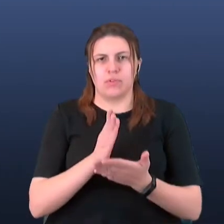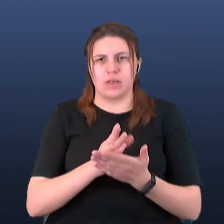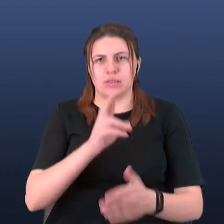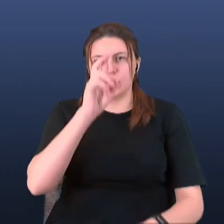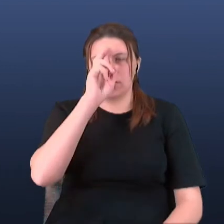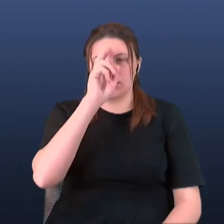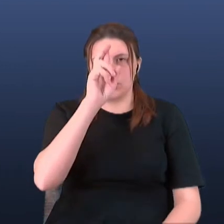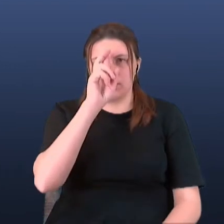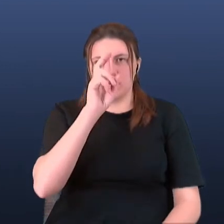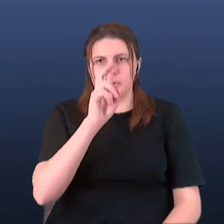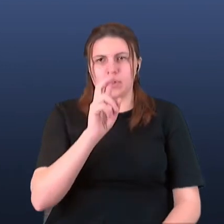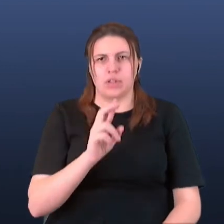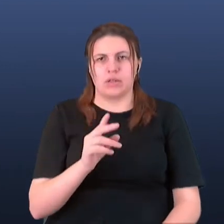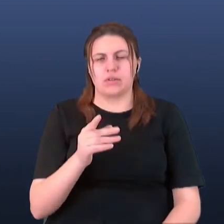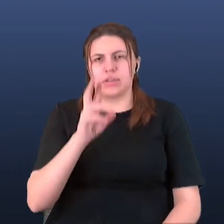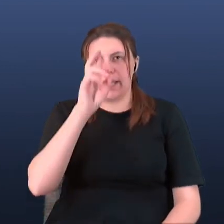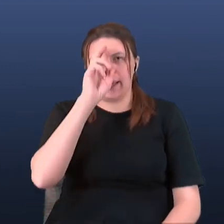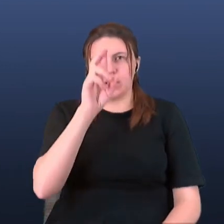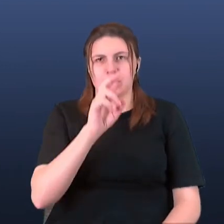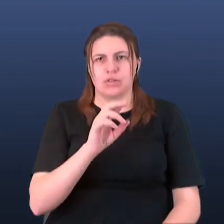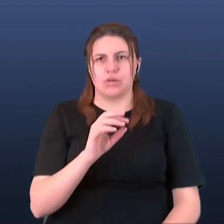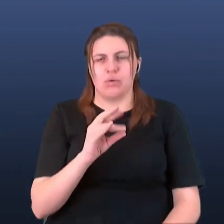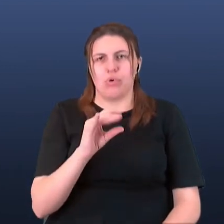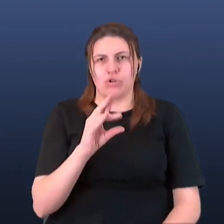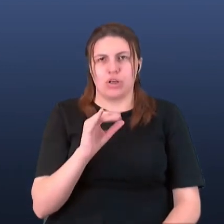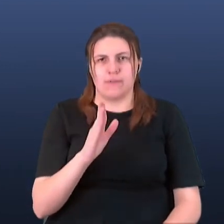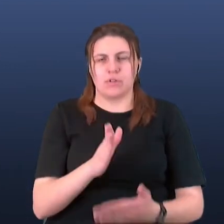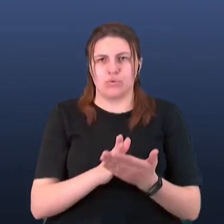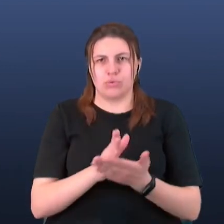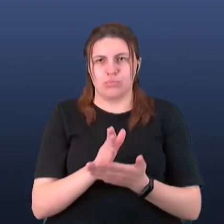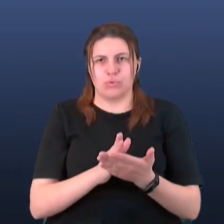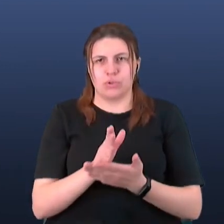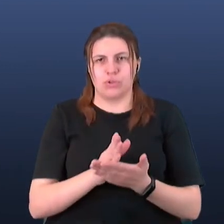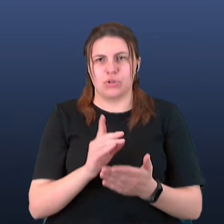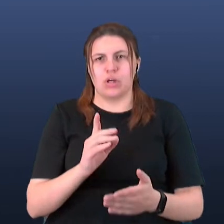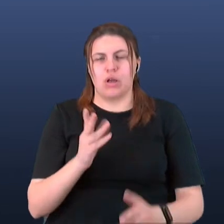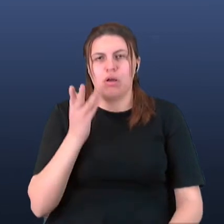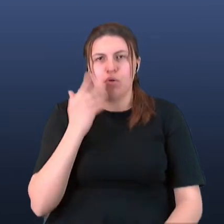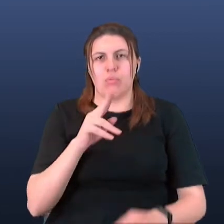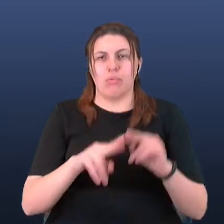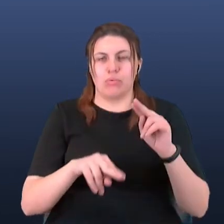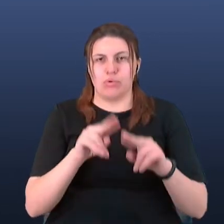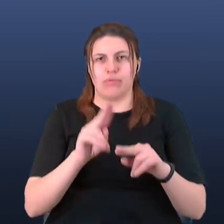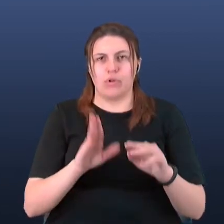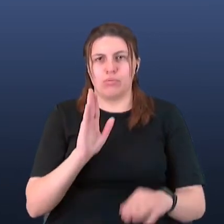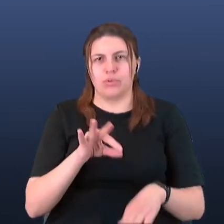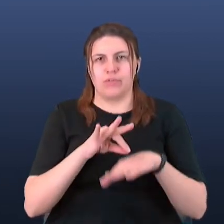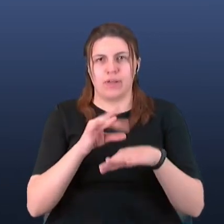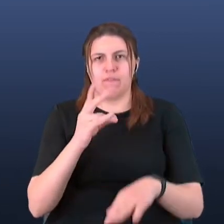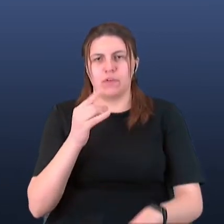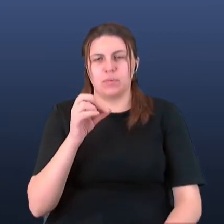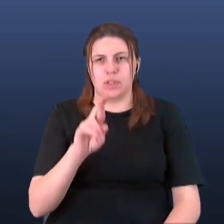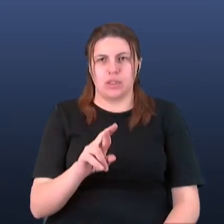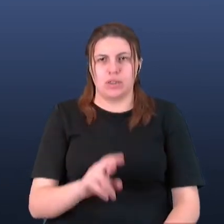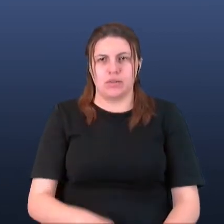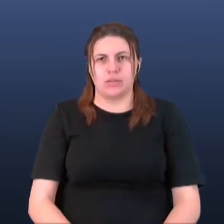Держпродспоживслужби. Вона буде побудована, введена в експлуатацію. Стосовно сільськосподарських кластерів,